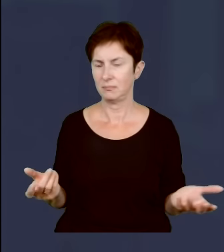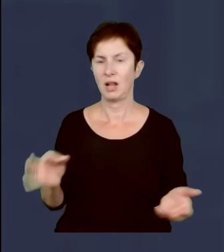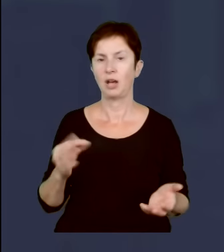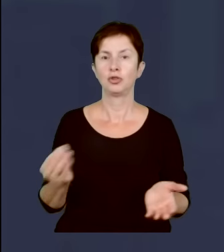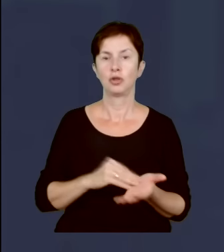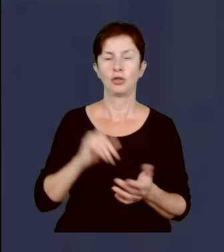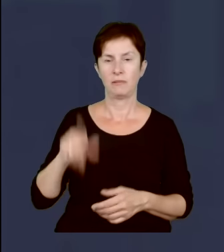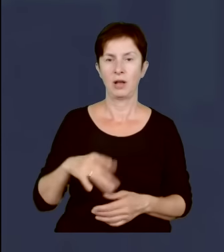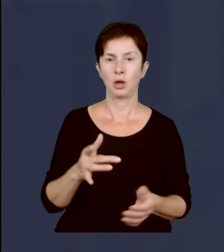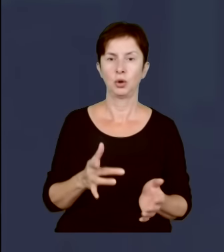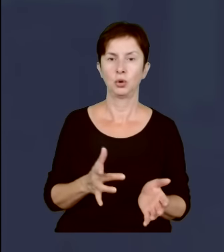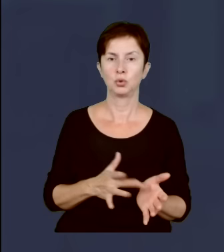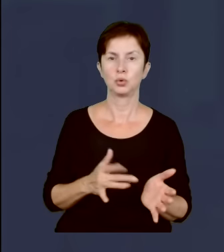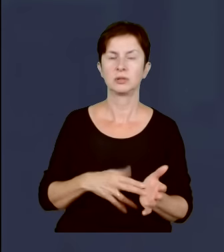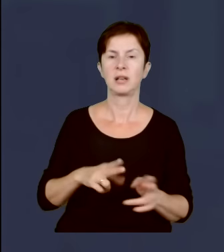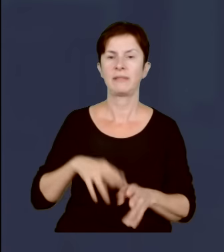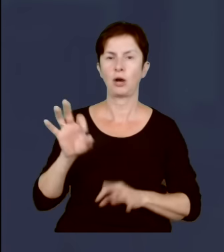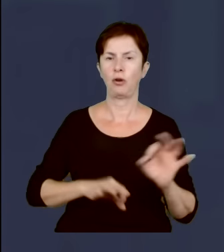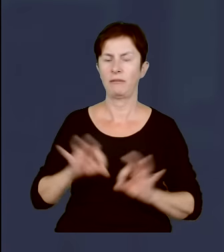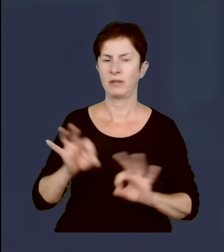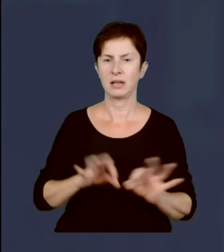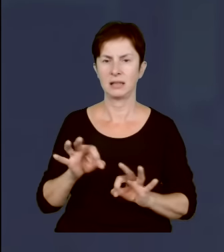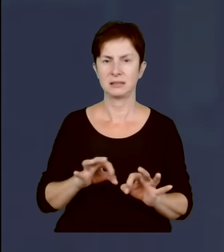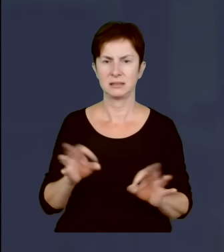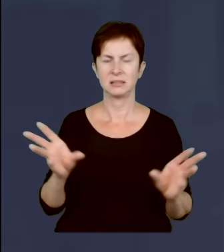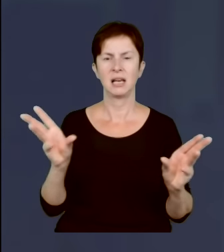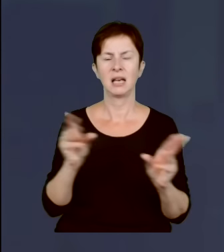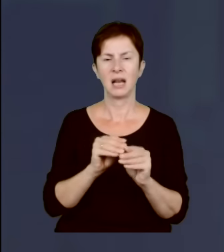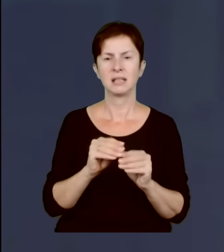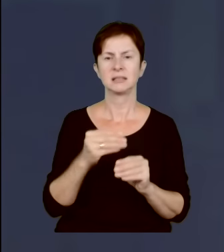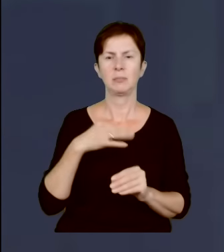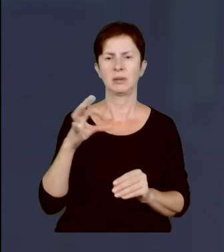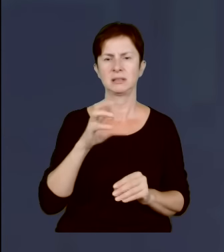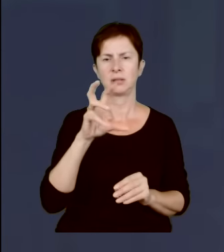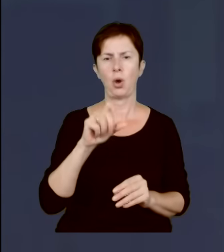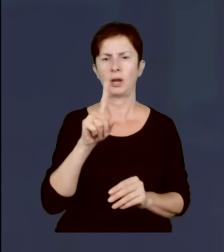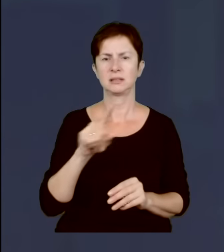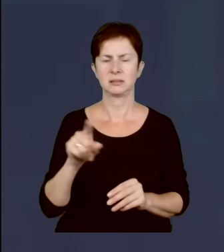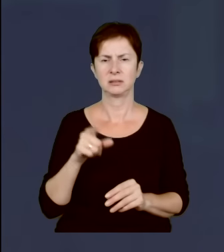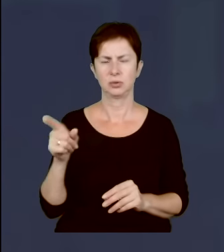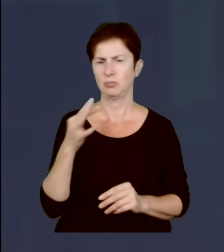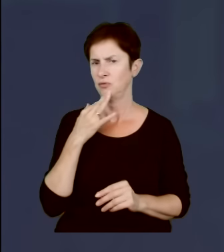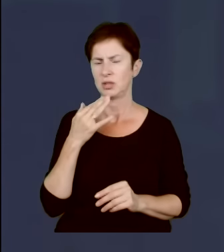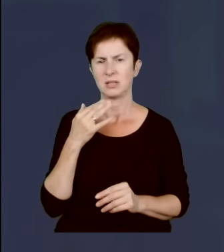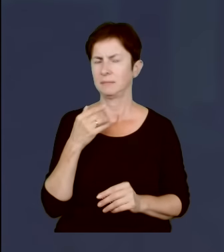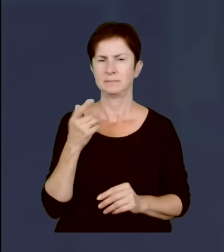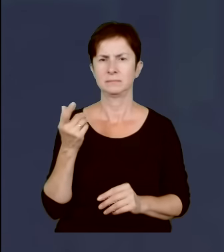na tej konferencji prasowej wspólnej z kanclerzem Scholzem kwestionuje w ogóle